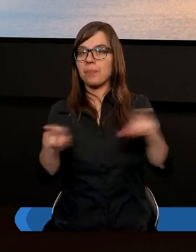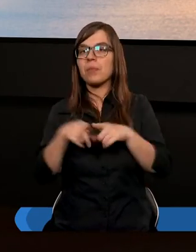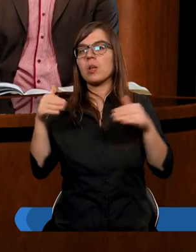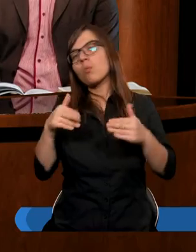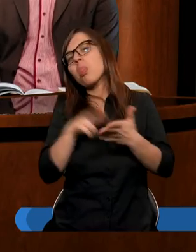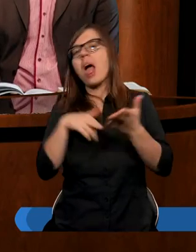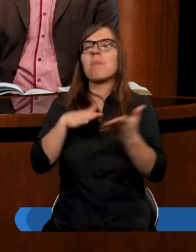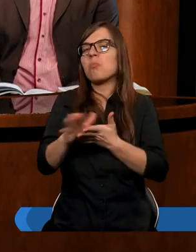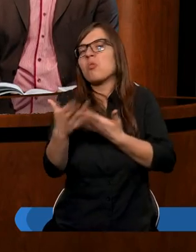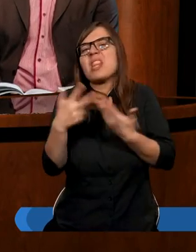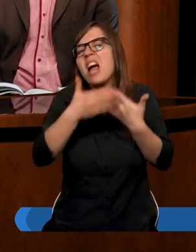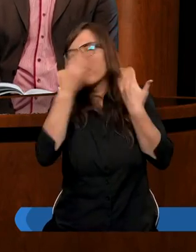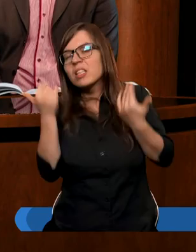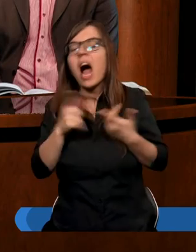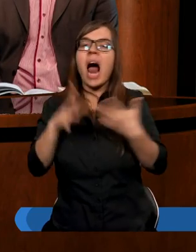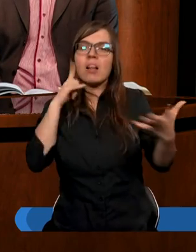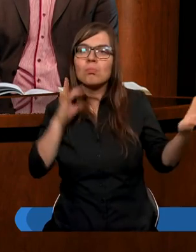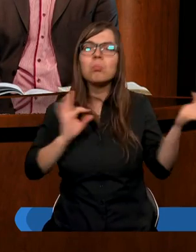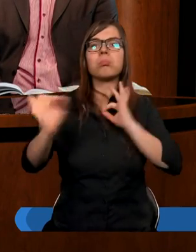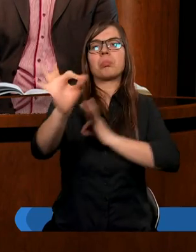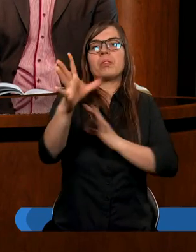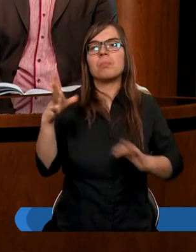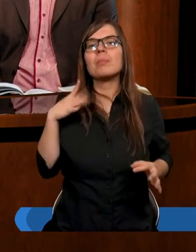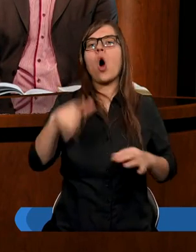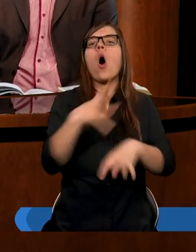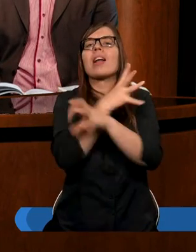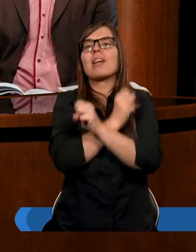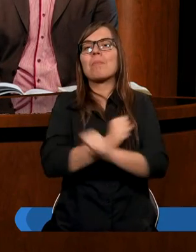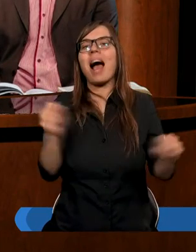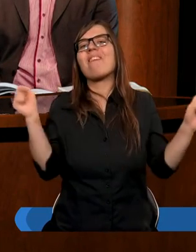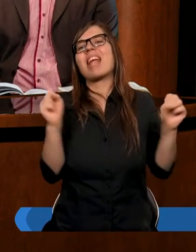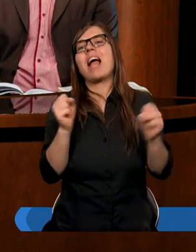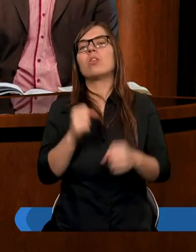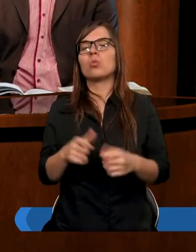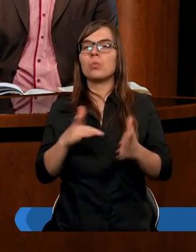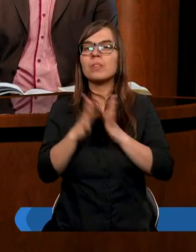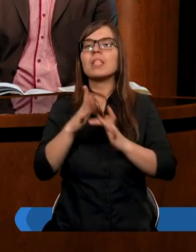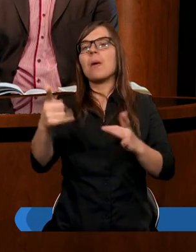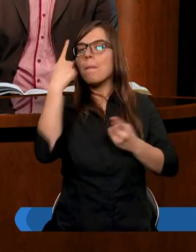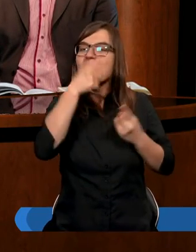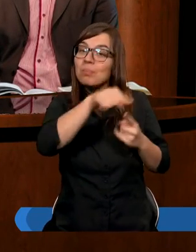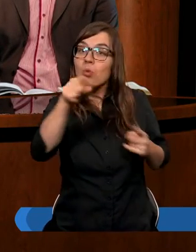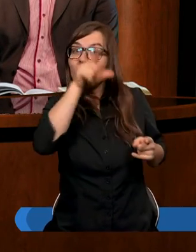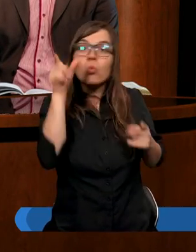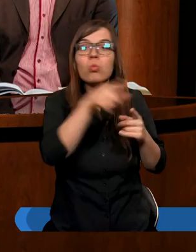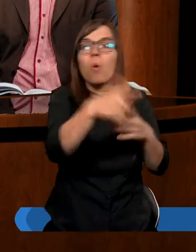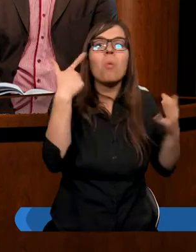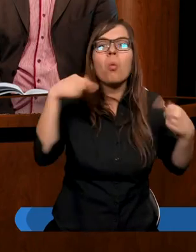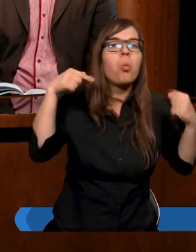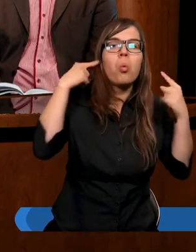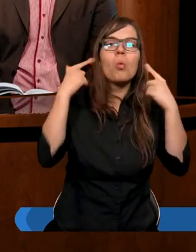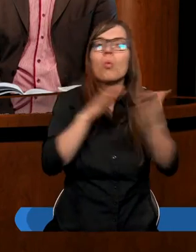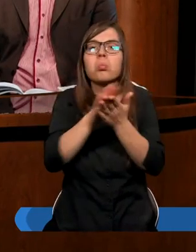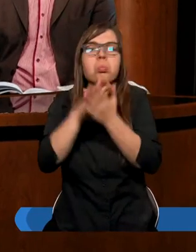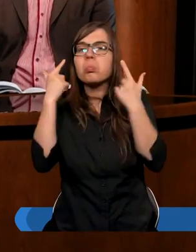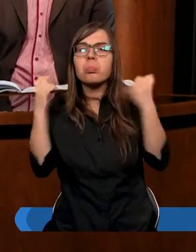kiedyś nie wiedzieli, ale dowiedzieliśmy się o tym zbawieniu. No to myślmy o tych ludziach, którzy jeszcze o tym nie